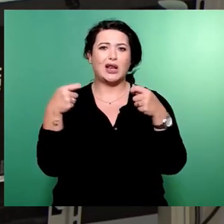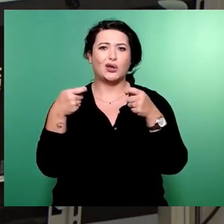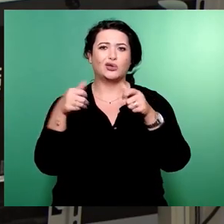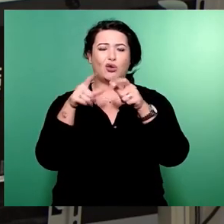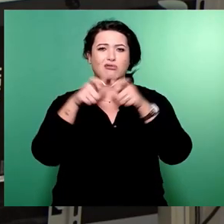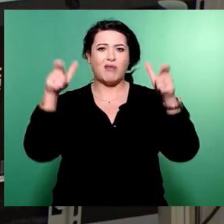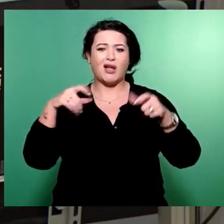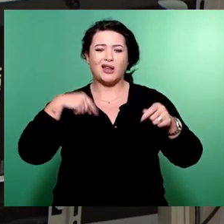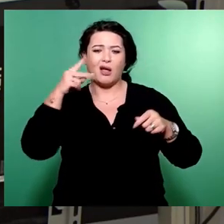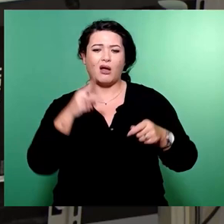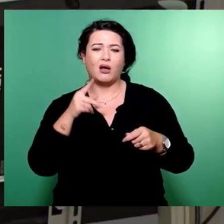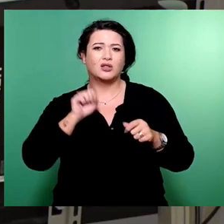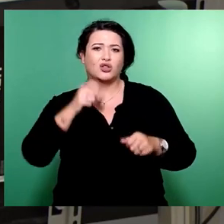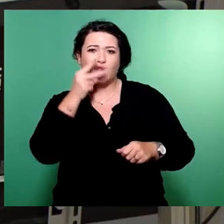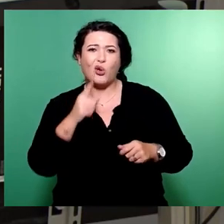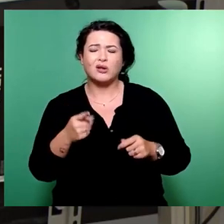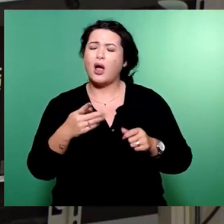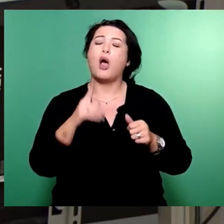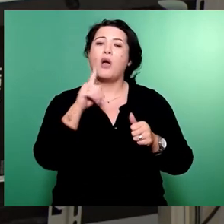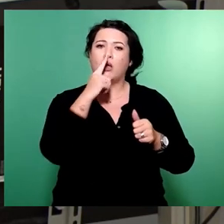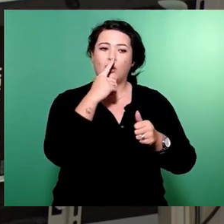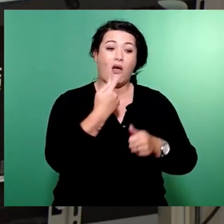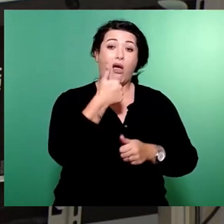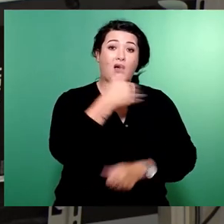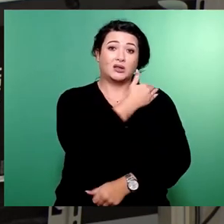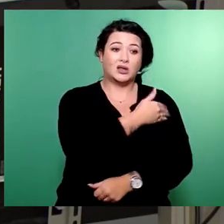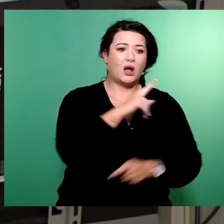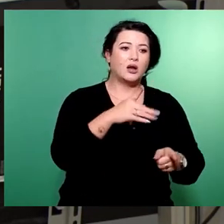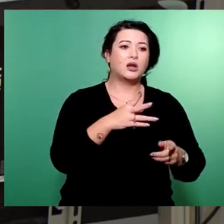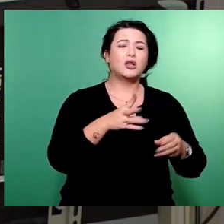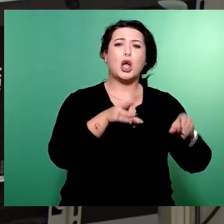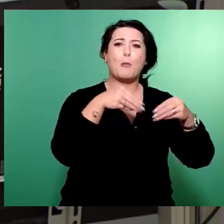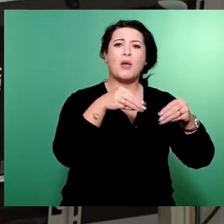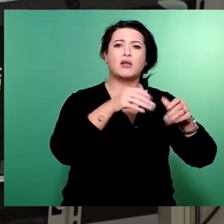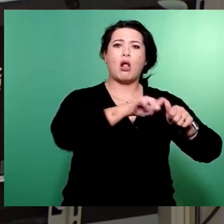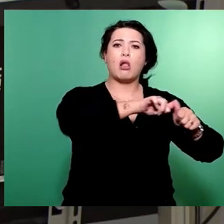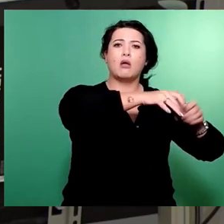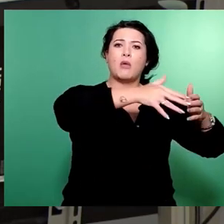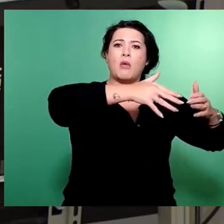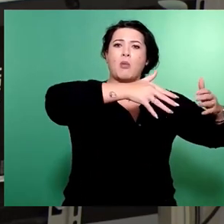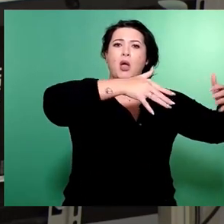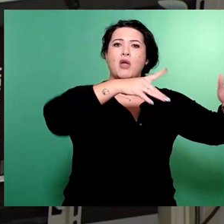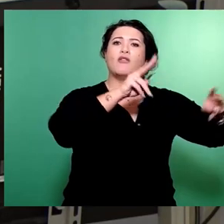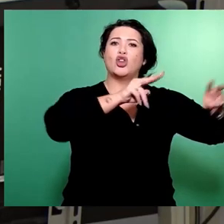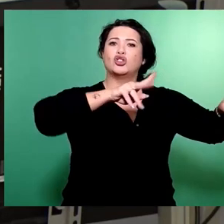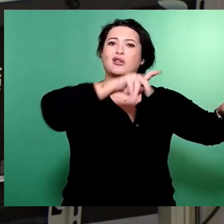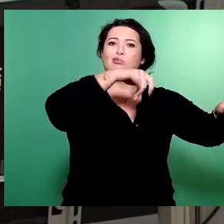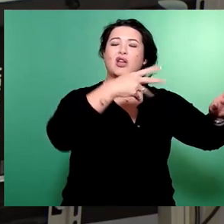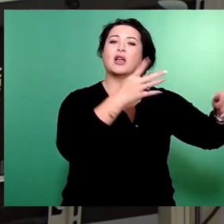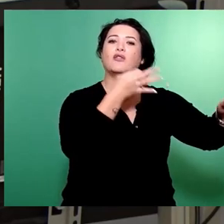einerseits sehr großzügig die Mittel ausgeweitet werden für Projekte der Jugendhilfe,